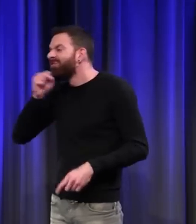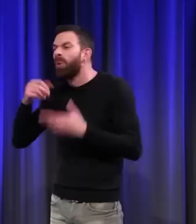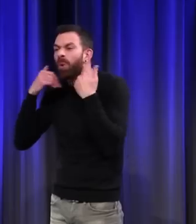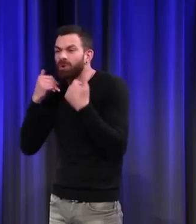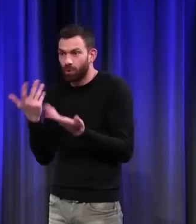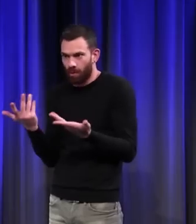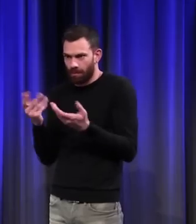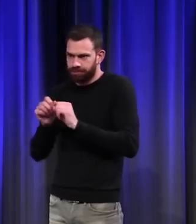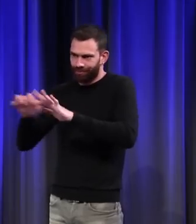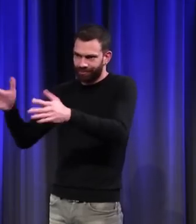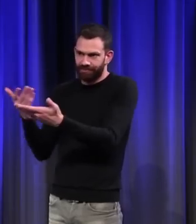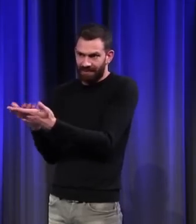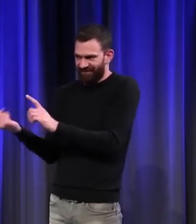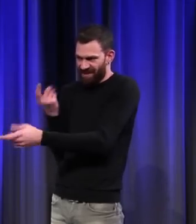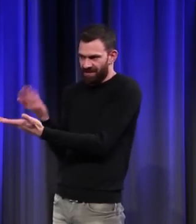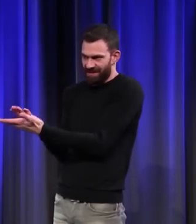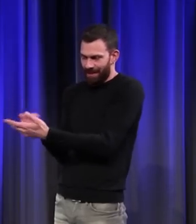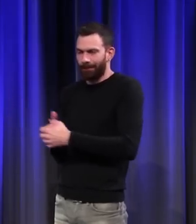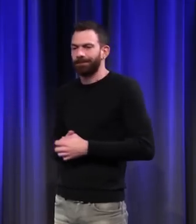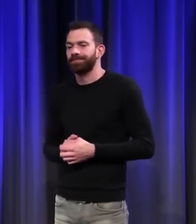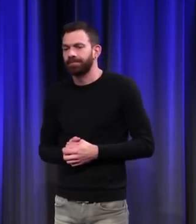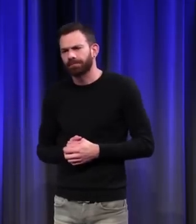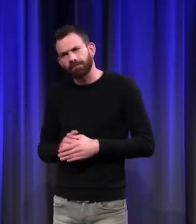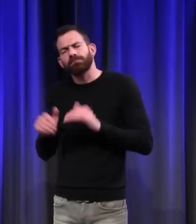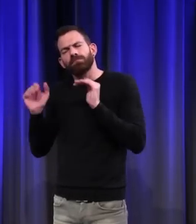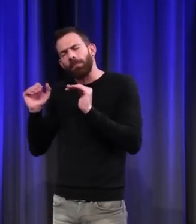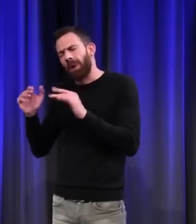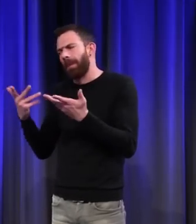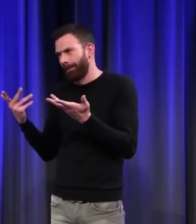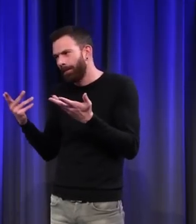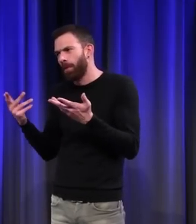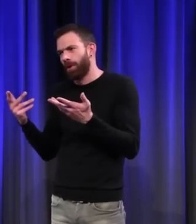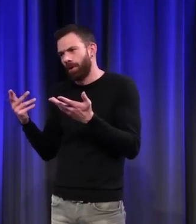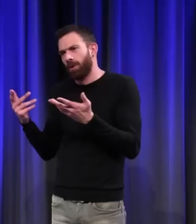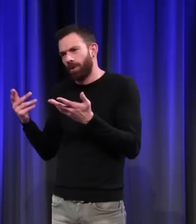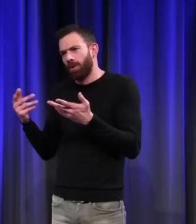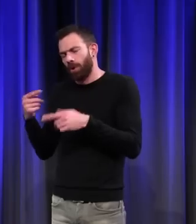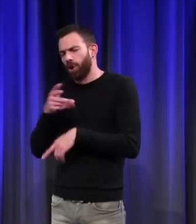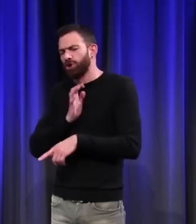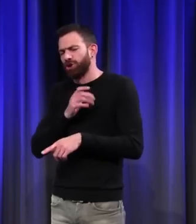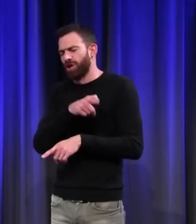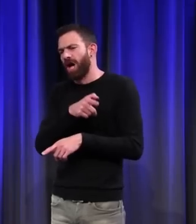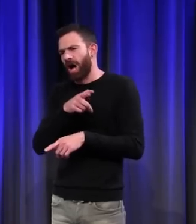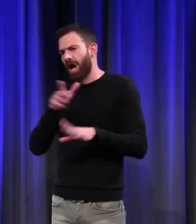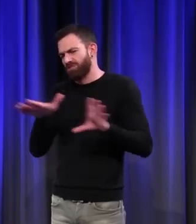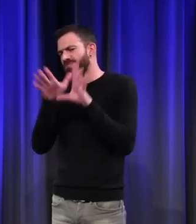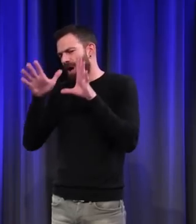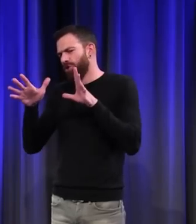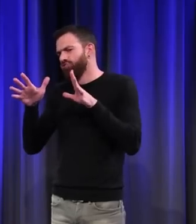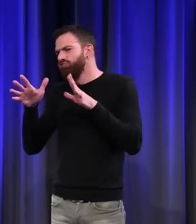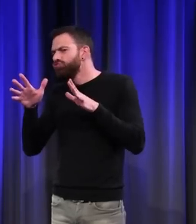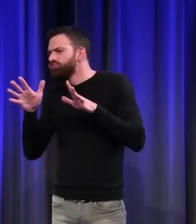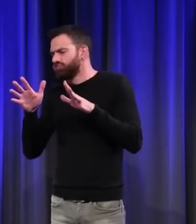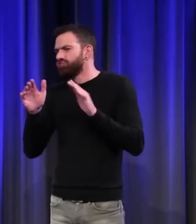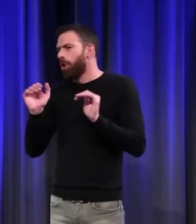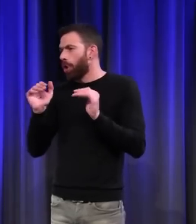mettre en place. Mais ça laisse des traces, quand même, la luxure du chien. Même encore aujourd'hui, les dames